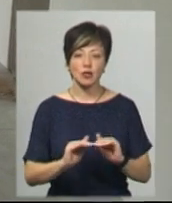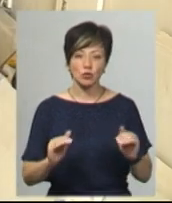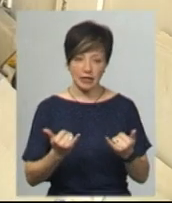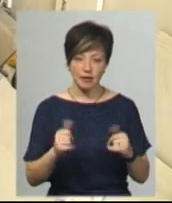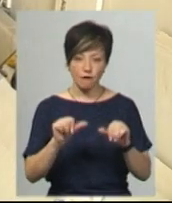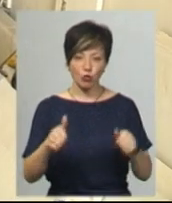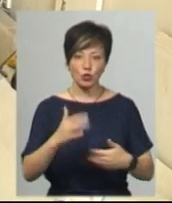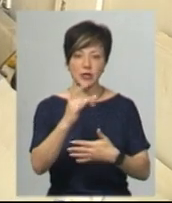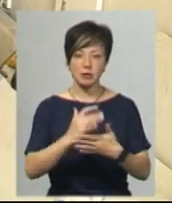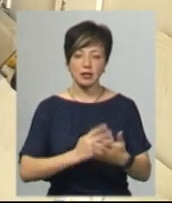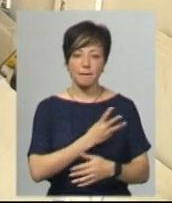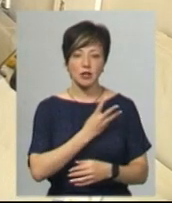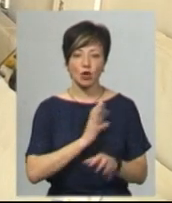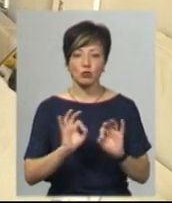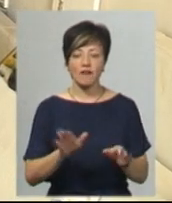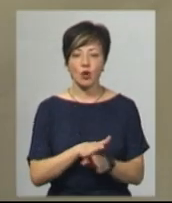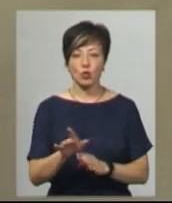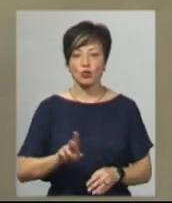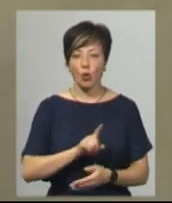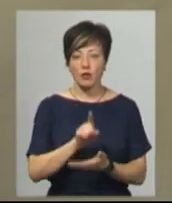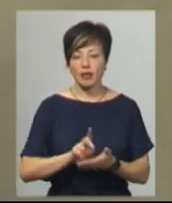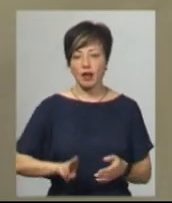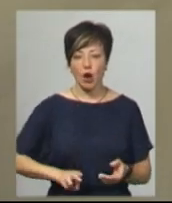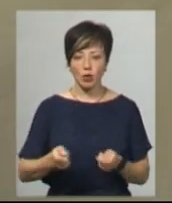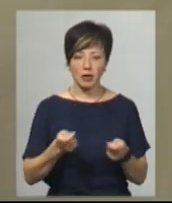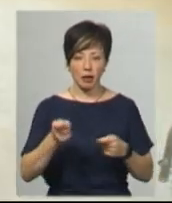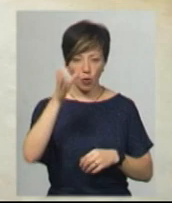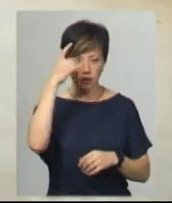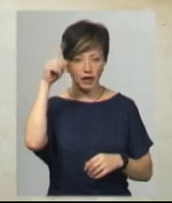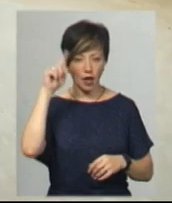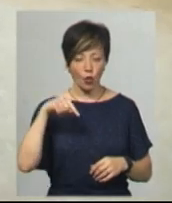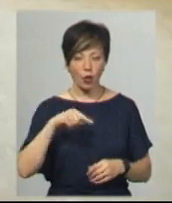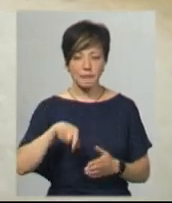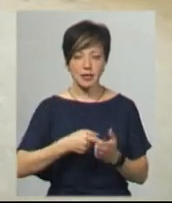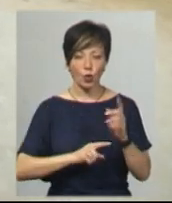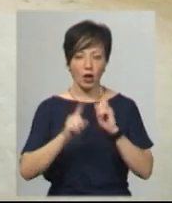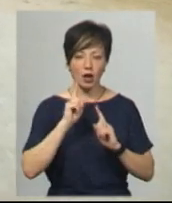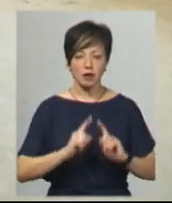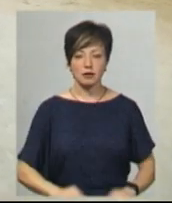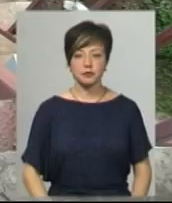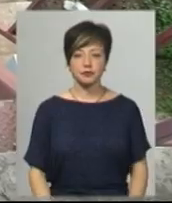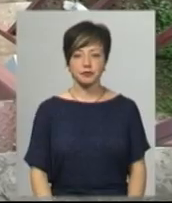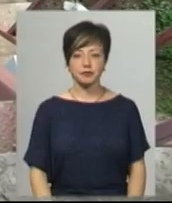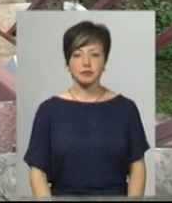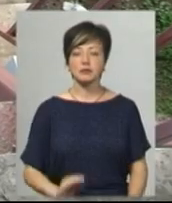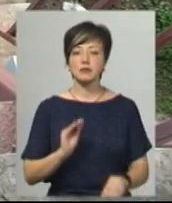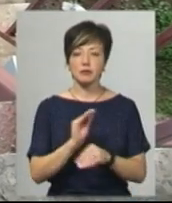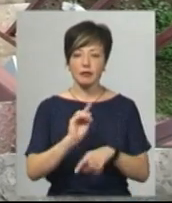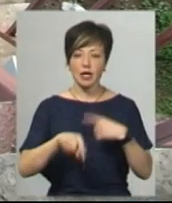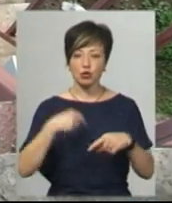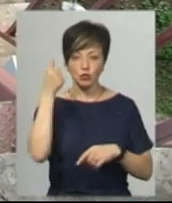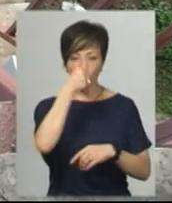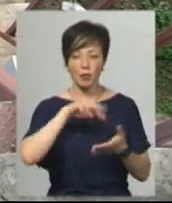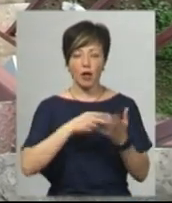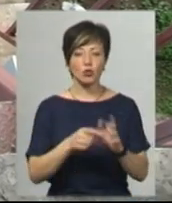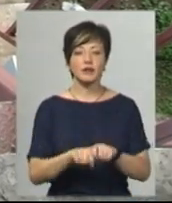бажаючих, розповідає виконуючий обов'язки директора Департаменту освіти та науки Хмельницької міської ради Надія Балабуст. Додає, наступного року